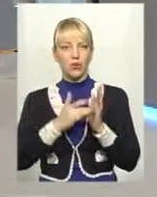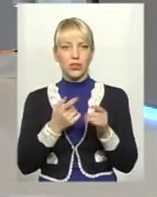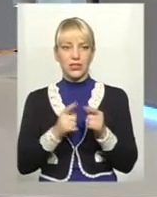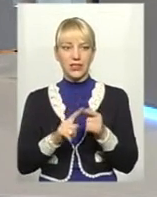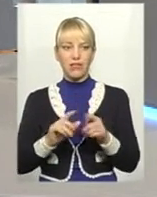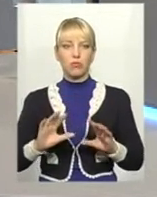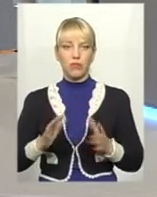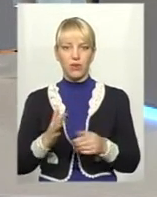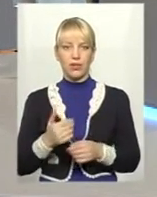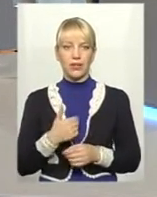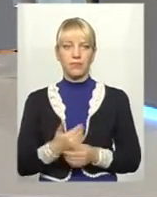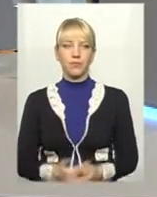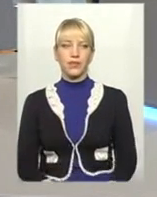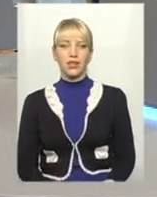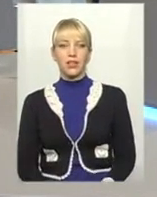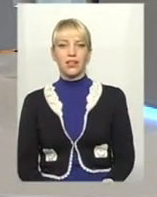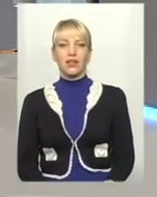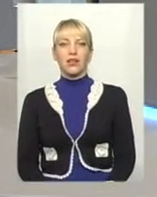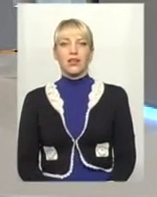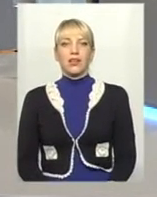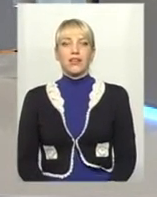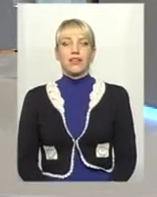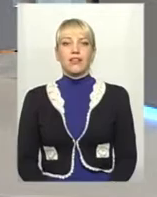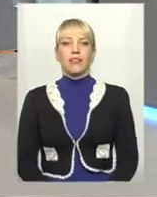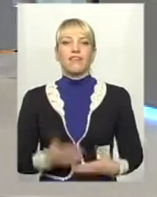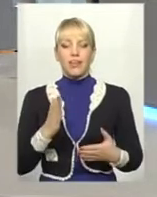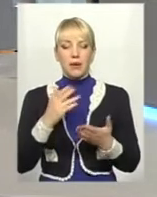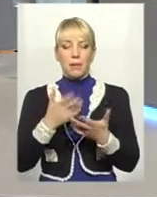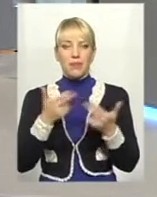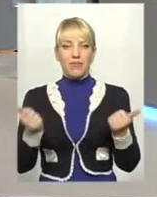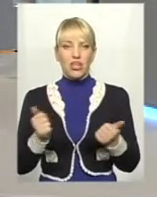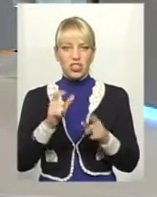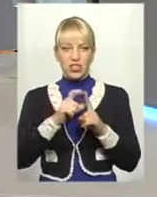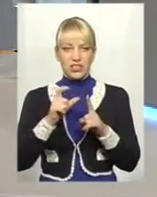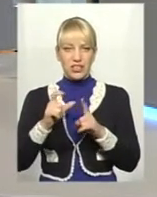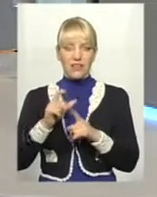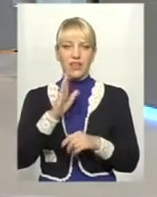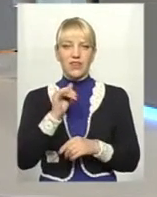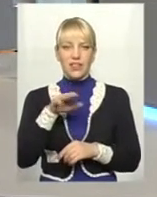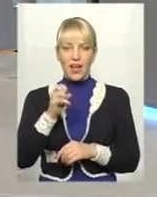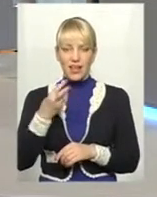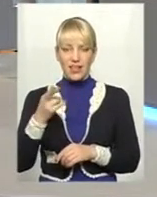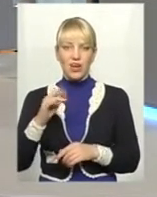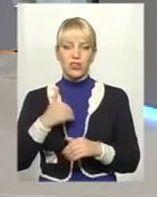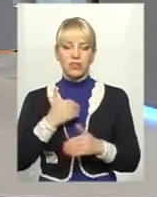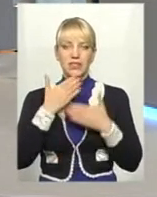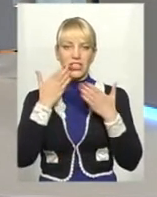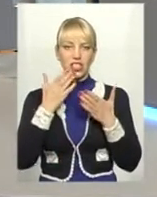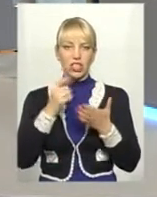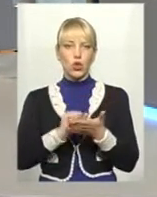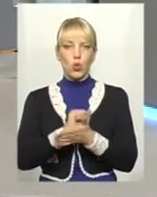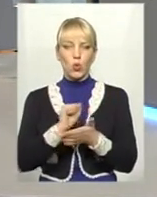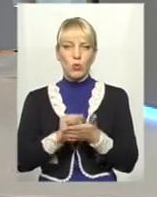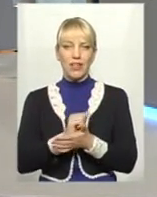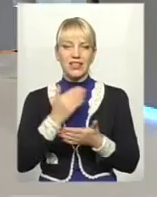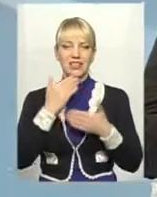Вікторий, дозвольте. В підтвердження слів Віталія, хотів би б зачитати один з документів, звернення